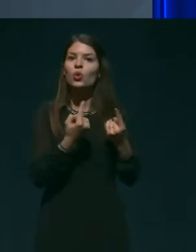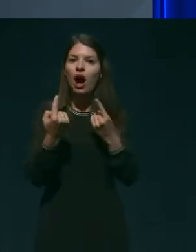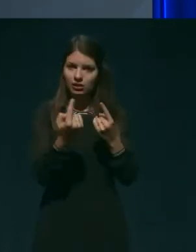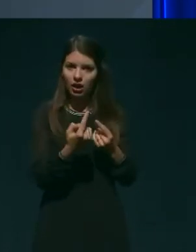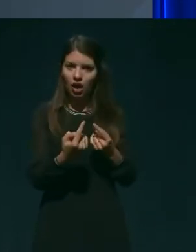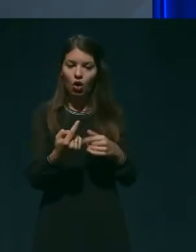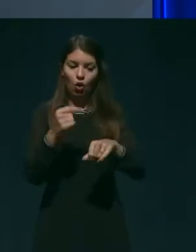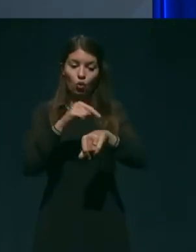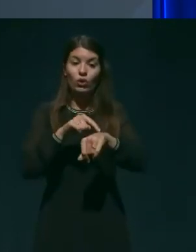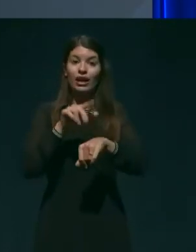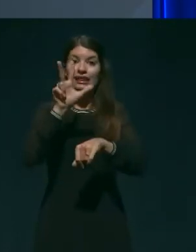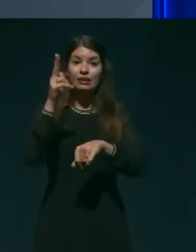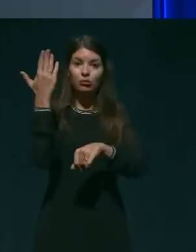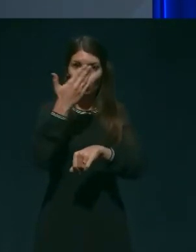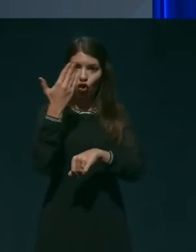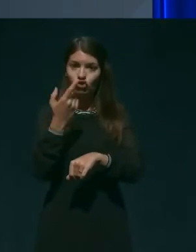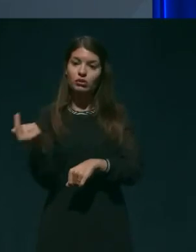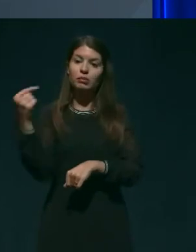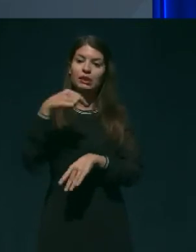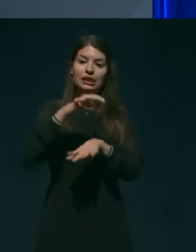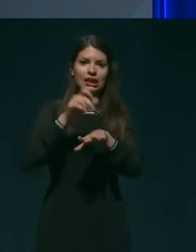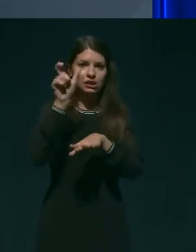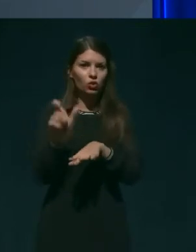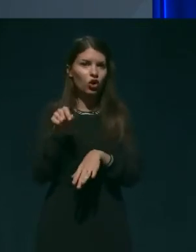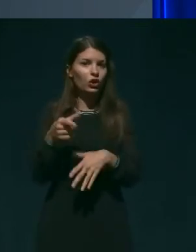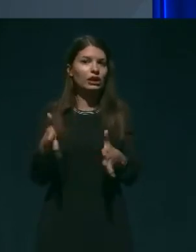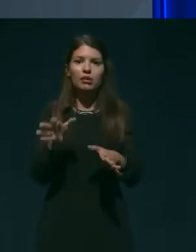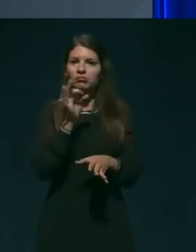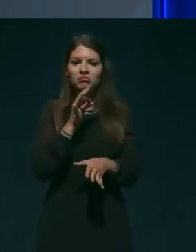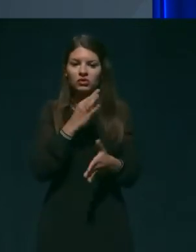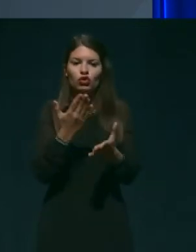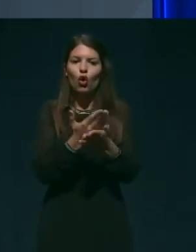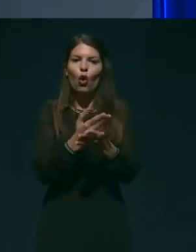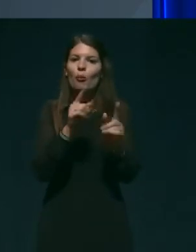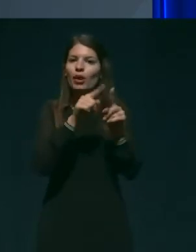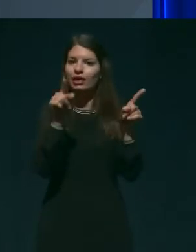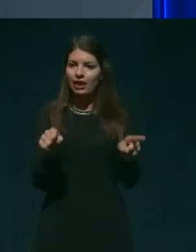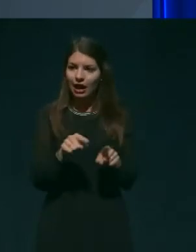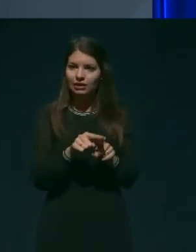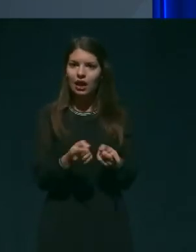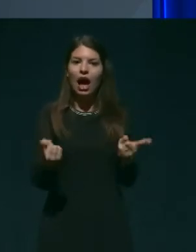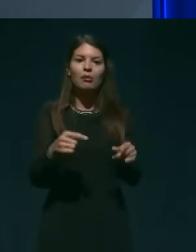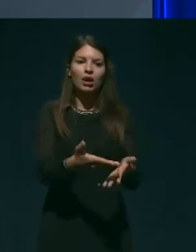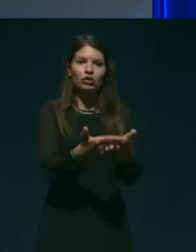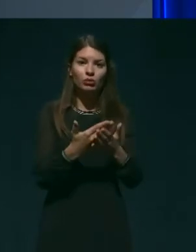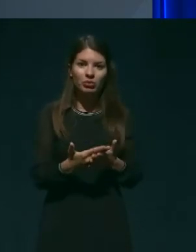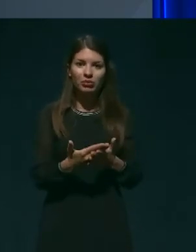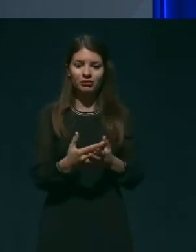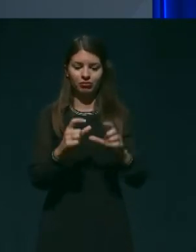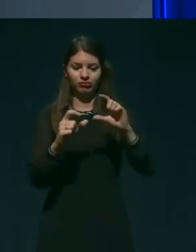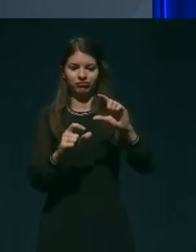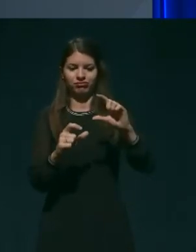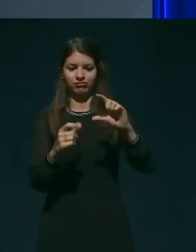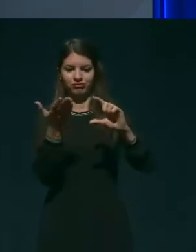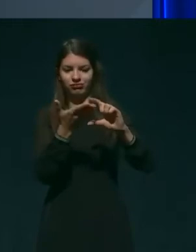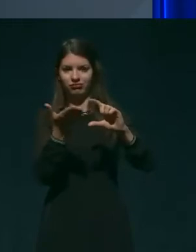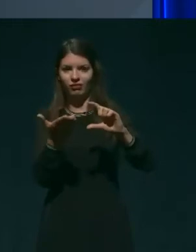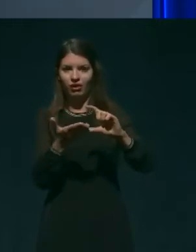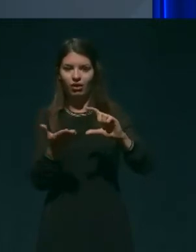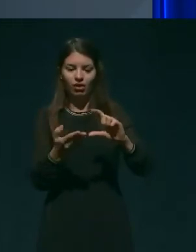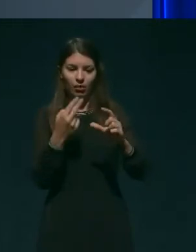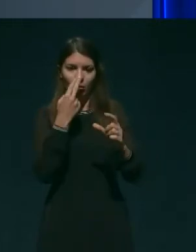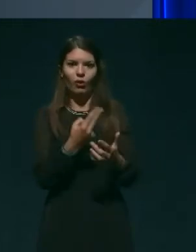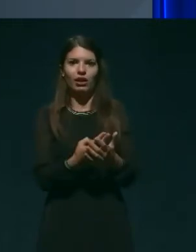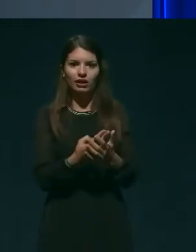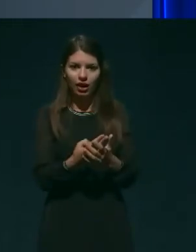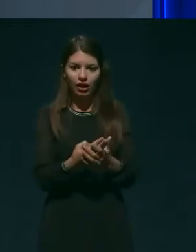ob treh po noč in njima na volje vse dokumentacije oziroma dobi 3 cm debu, to na opogled zraven ma